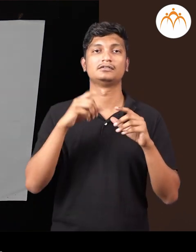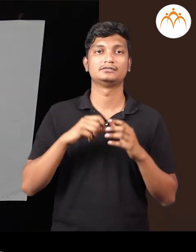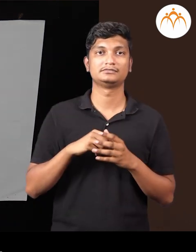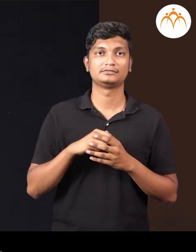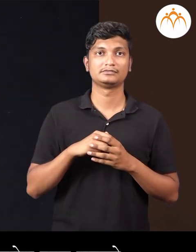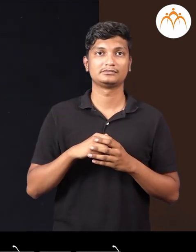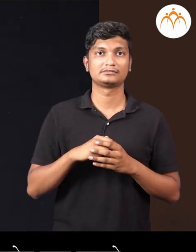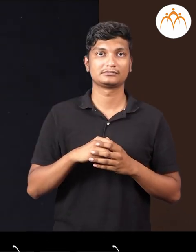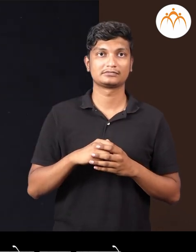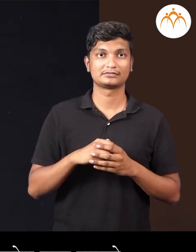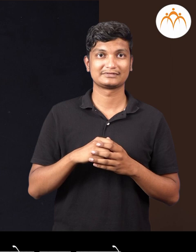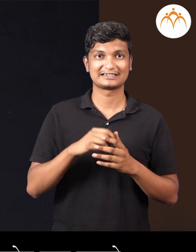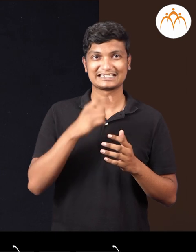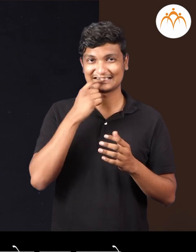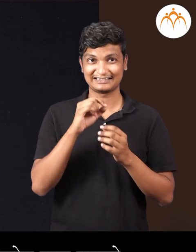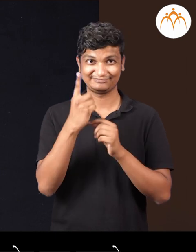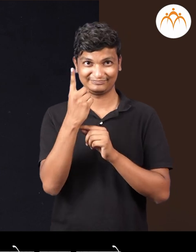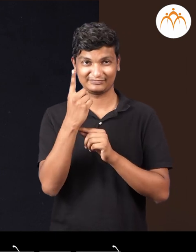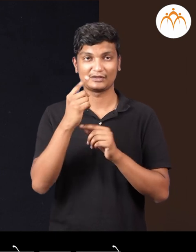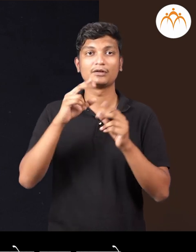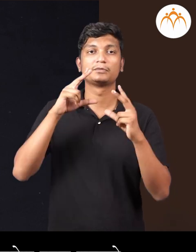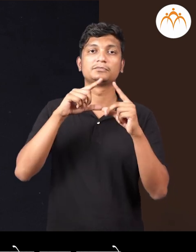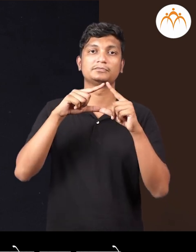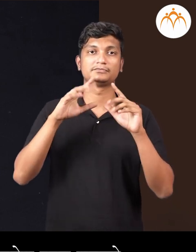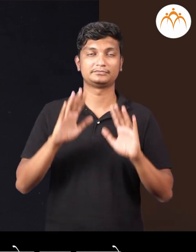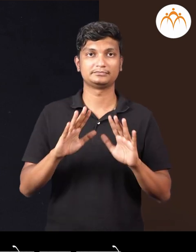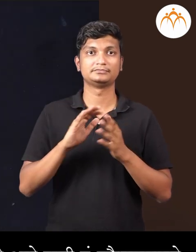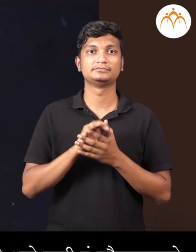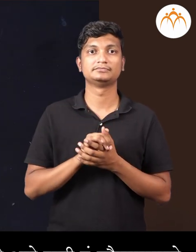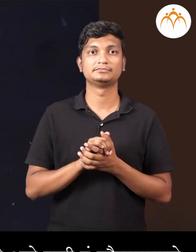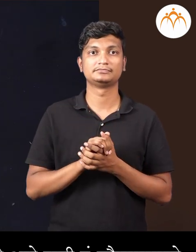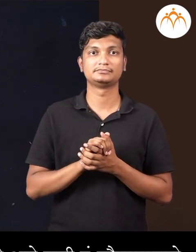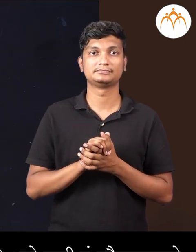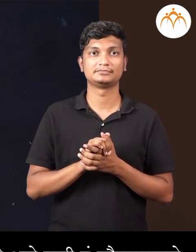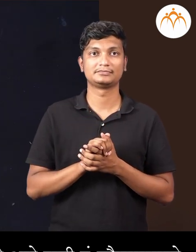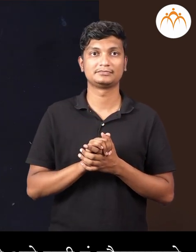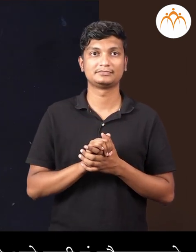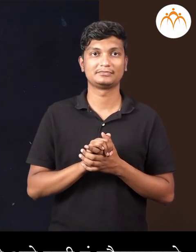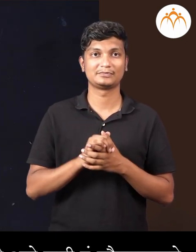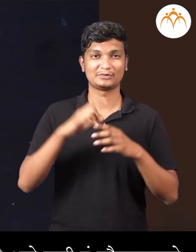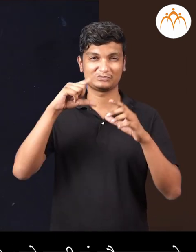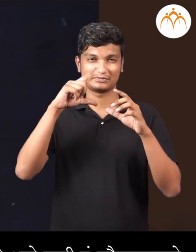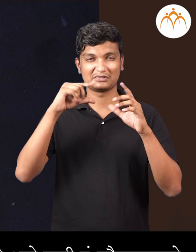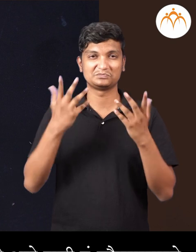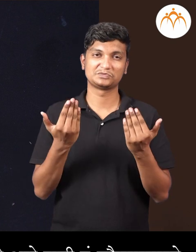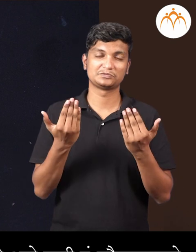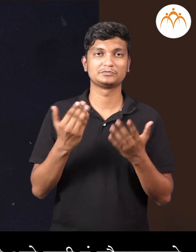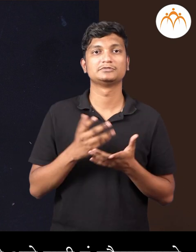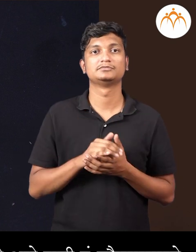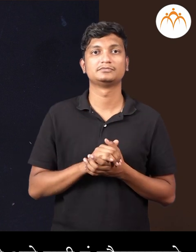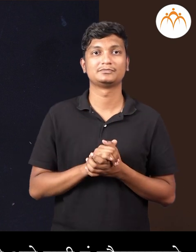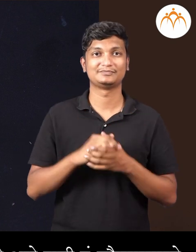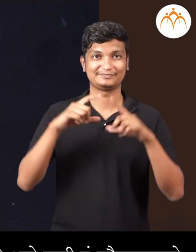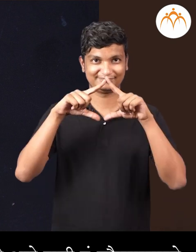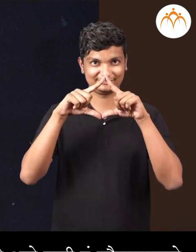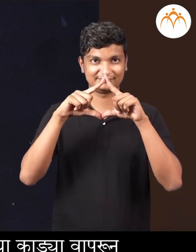3, या 3 काड़ा वाप्रून पड़ा पन त्रिकोण काड़ू शकतू, काड़ा सार्ख्या लांबीचा आसायलाज पाईजे, आसकाही नहीं,